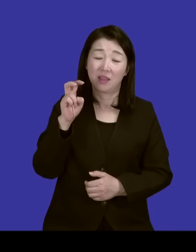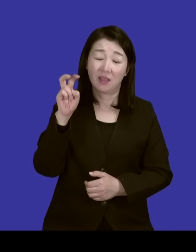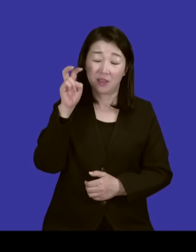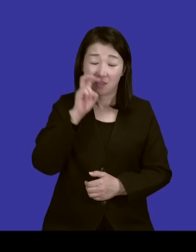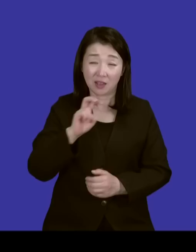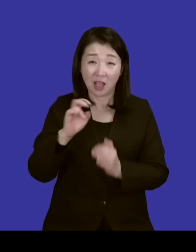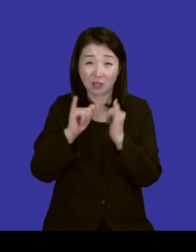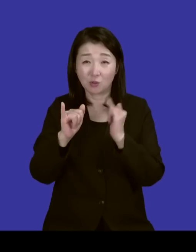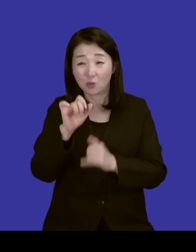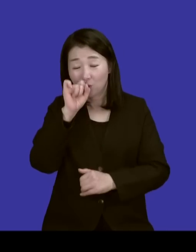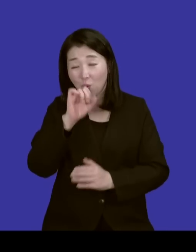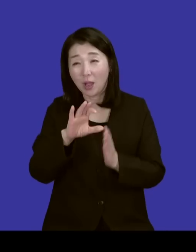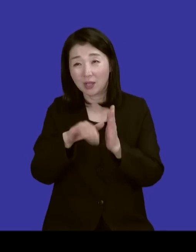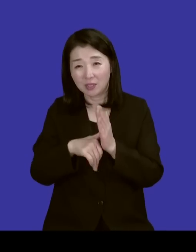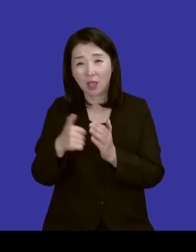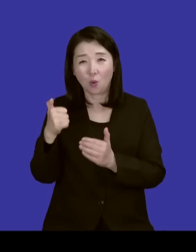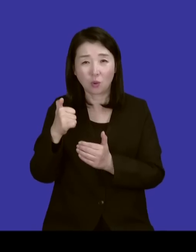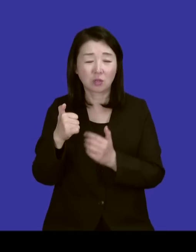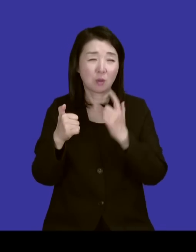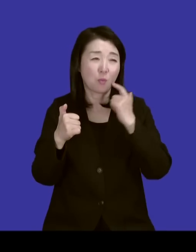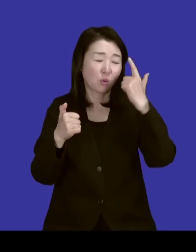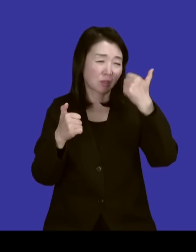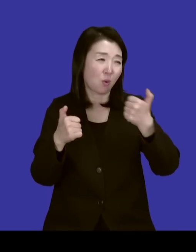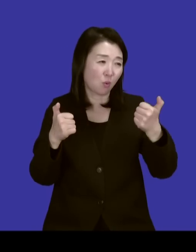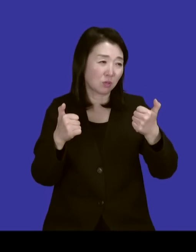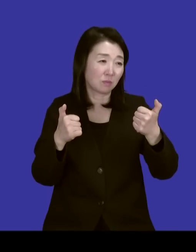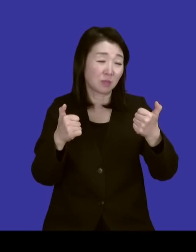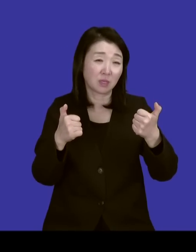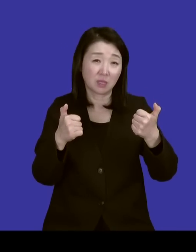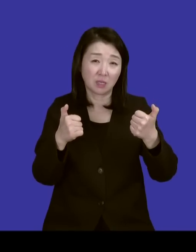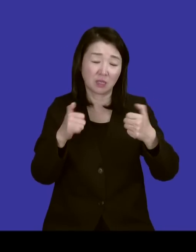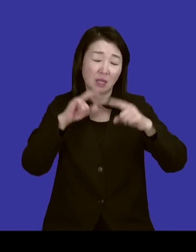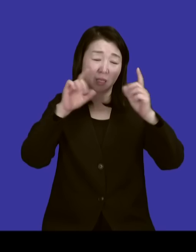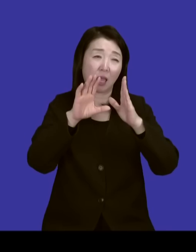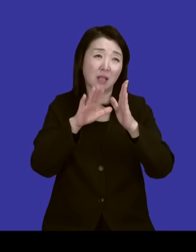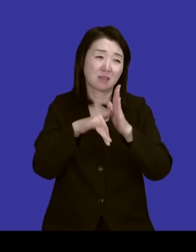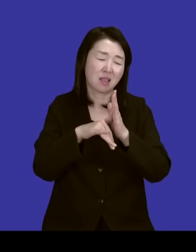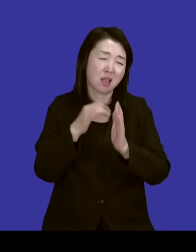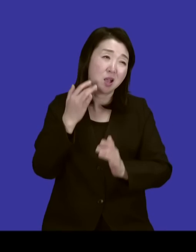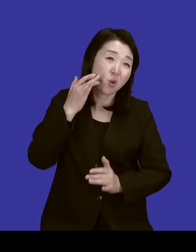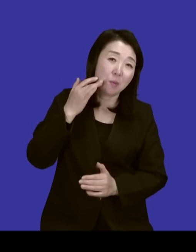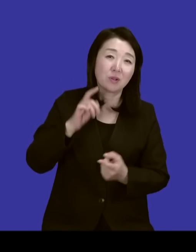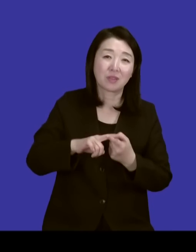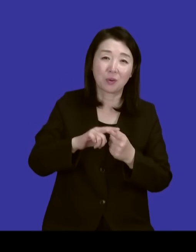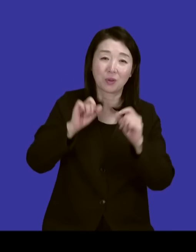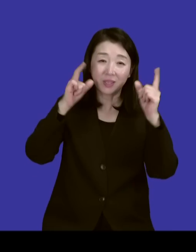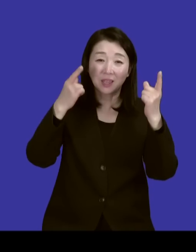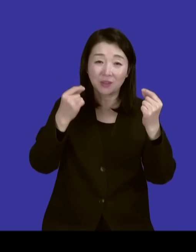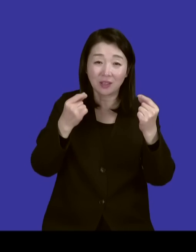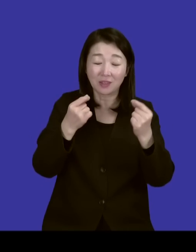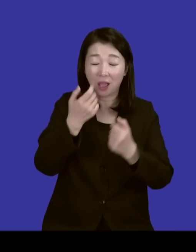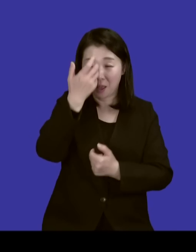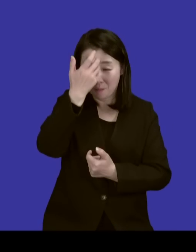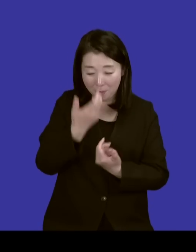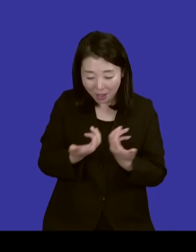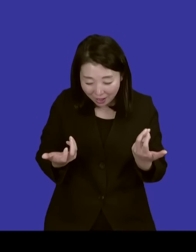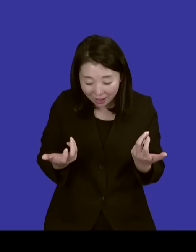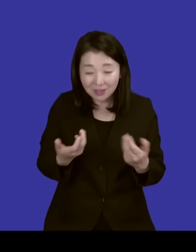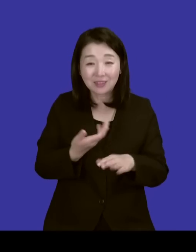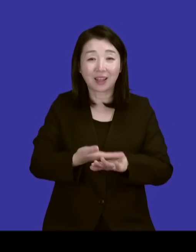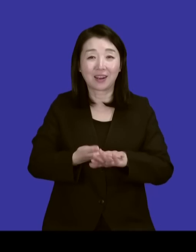% 50% 그러니까 괴물로 깨는 거 있다. 반 이쪽 반으로 깨는 거예요. 깨서